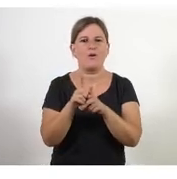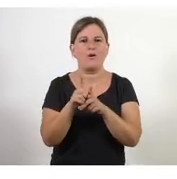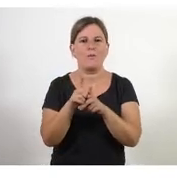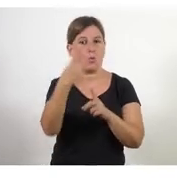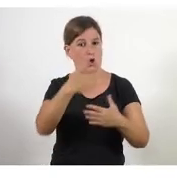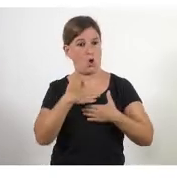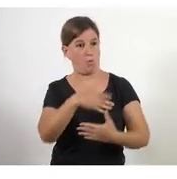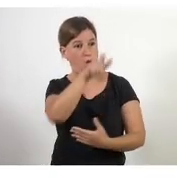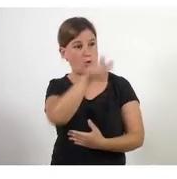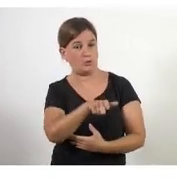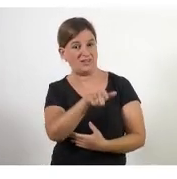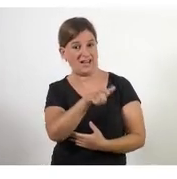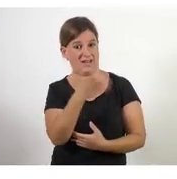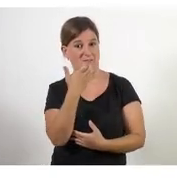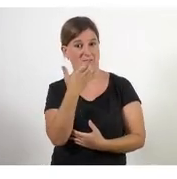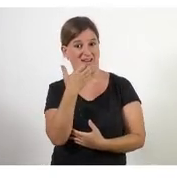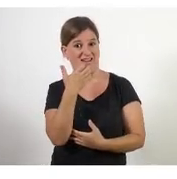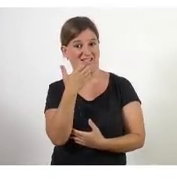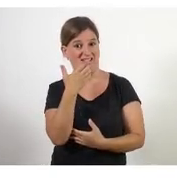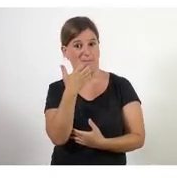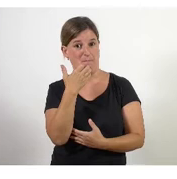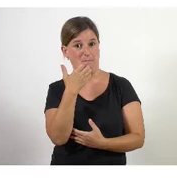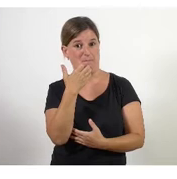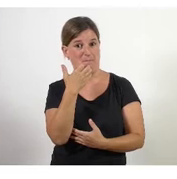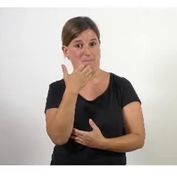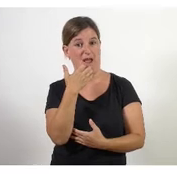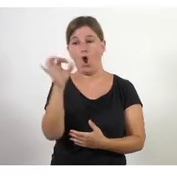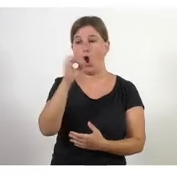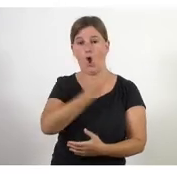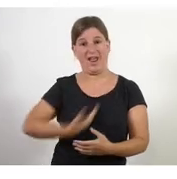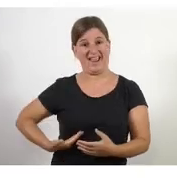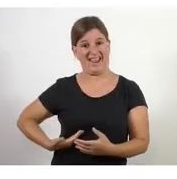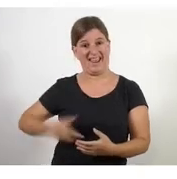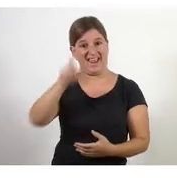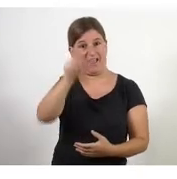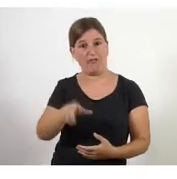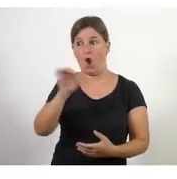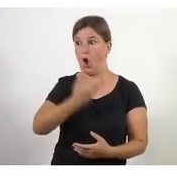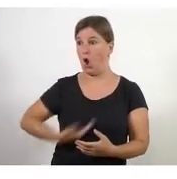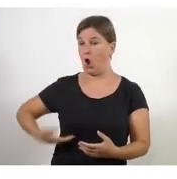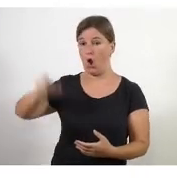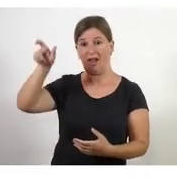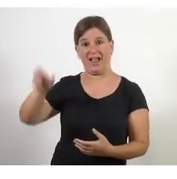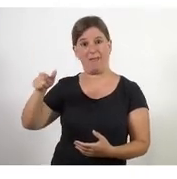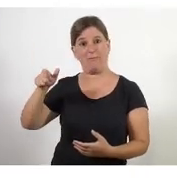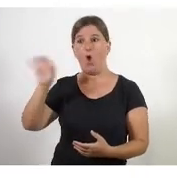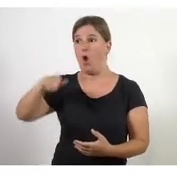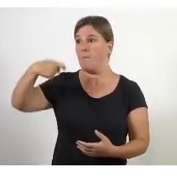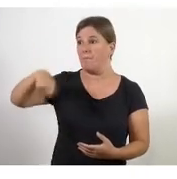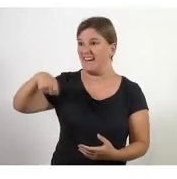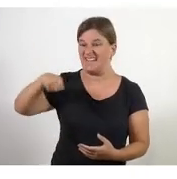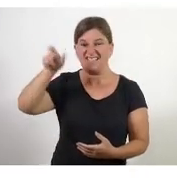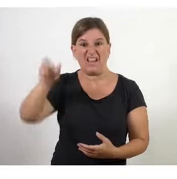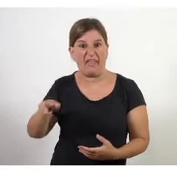un voluntari o voluntari a la teva organització o no li pots demanar al teu jefe o al teu cap a la teva cap al president o a la